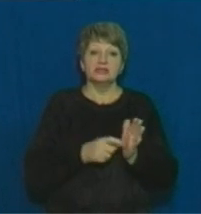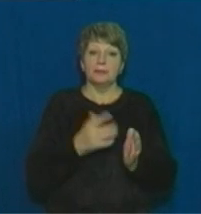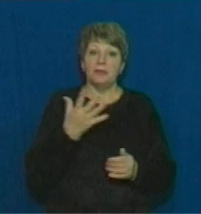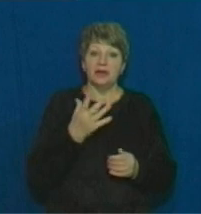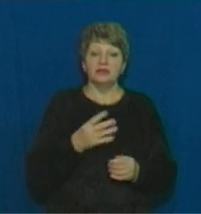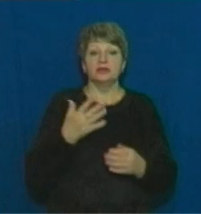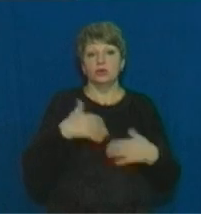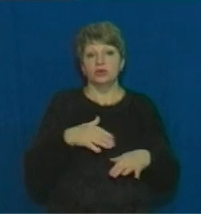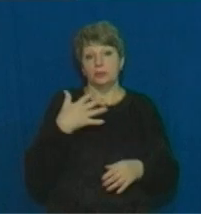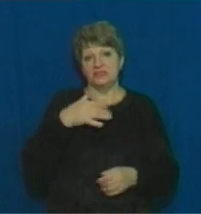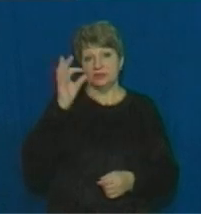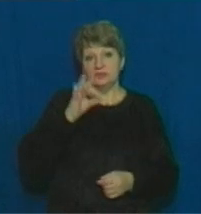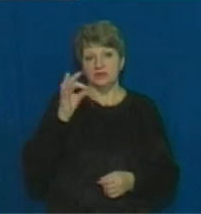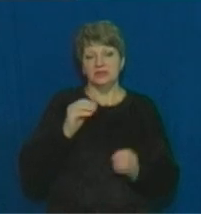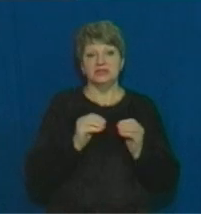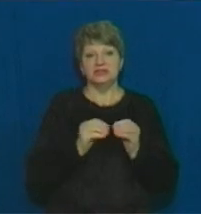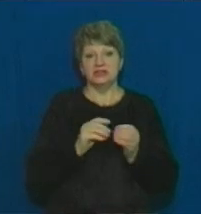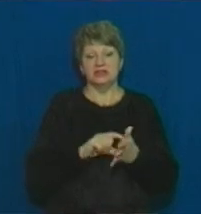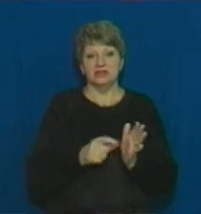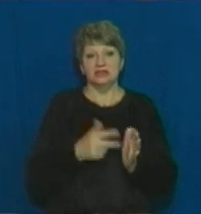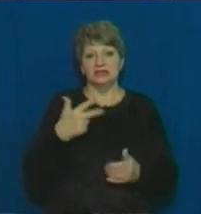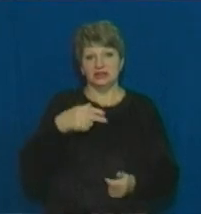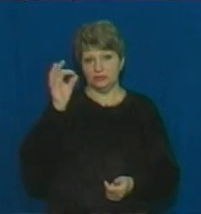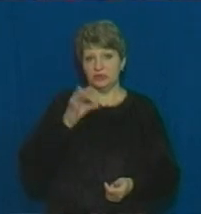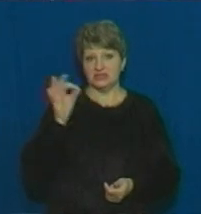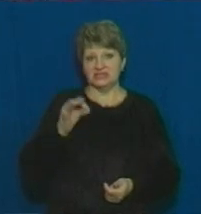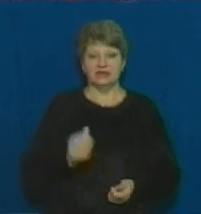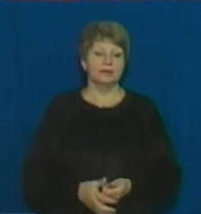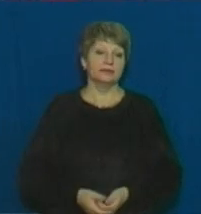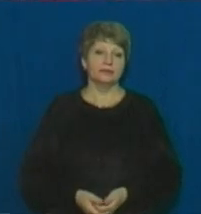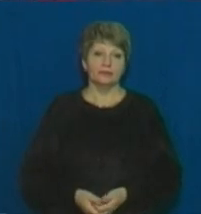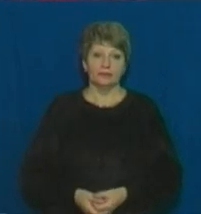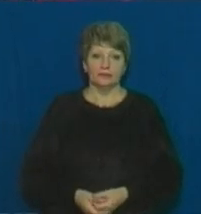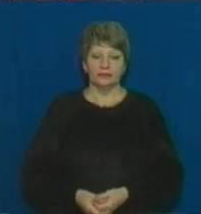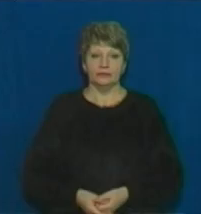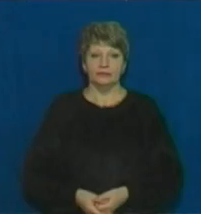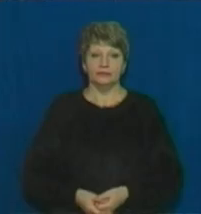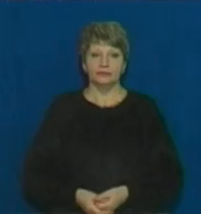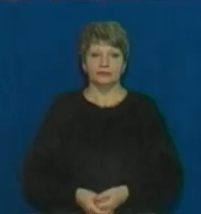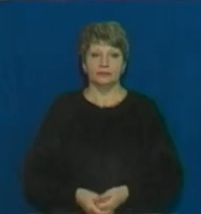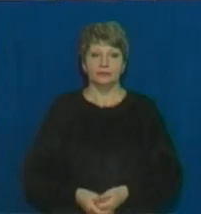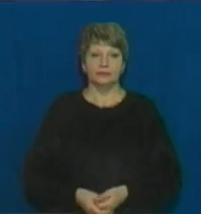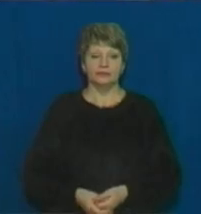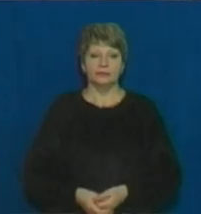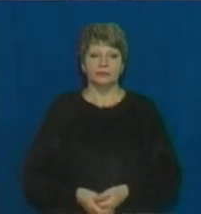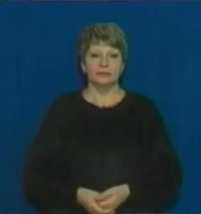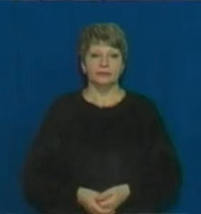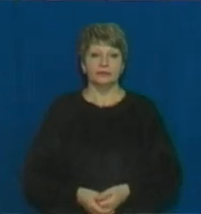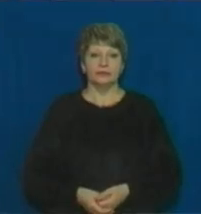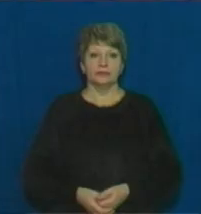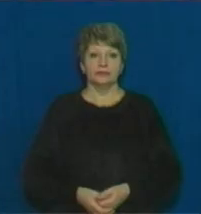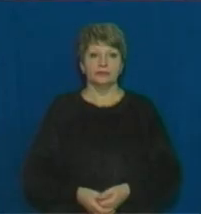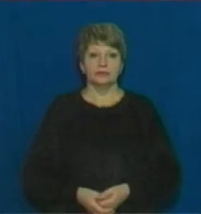класу 70, а десятого – 30. Учні знайшли завдання два. У нас зображені